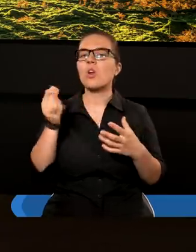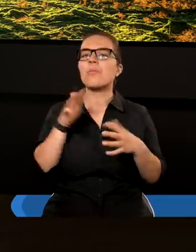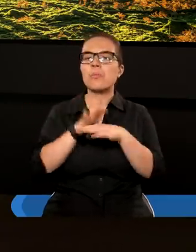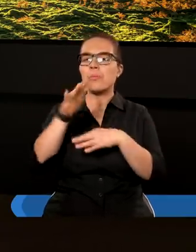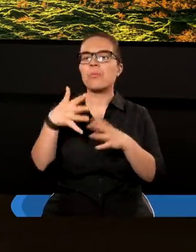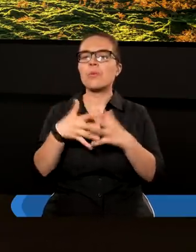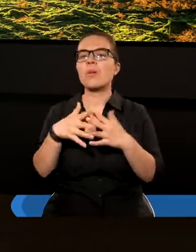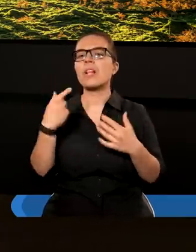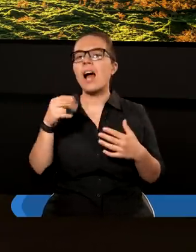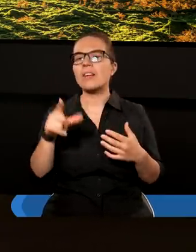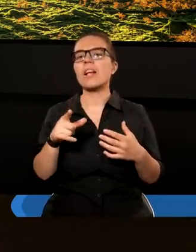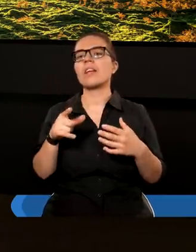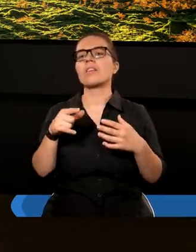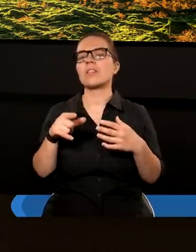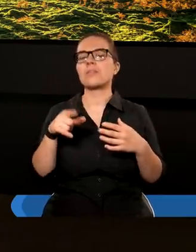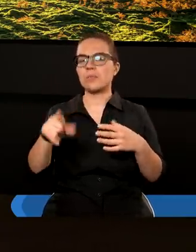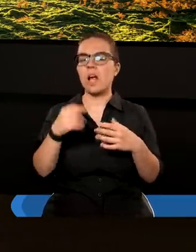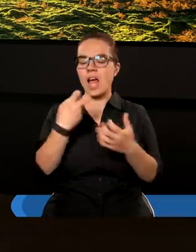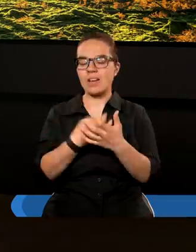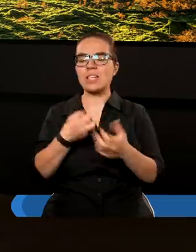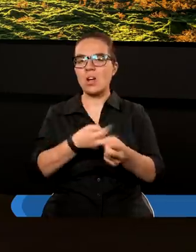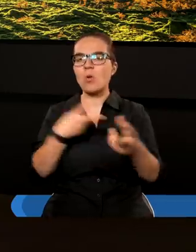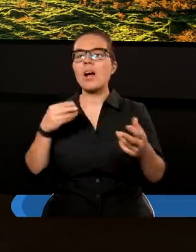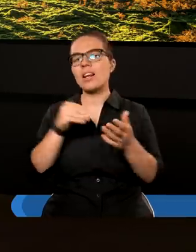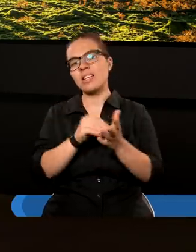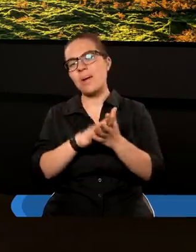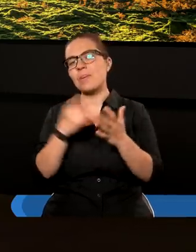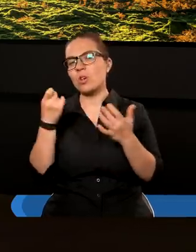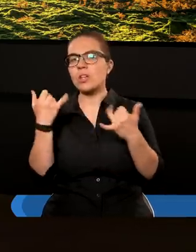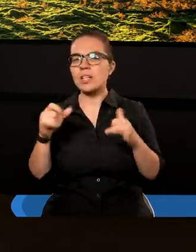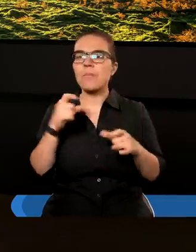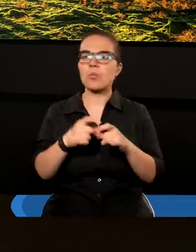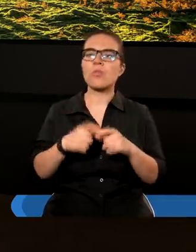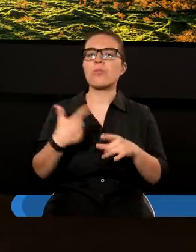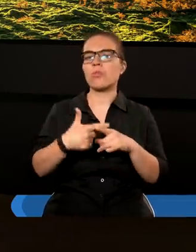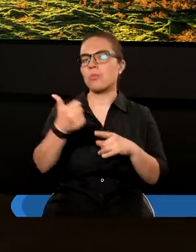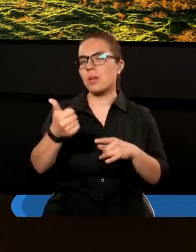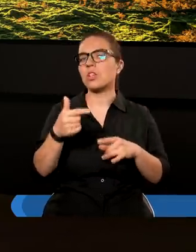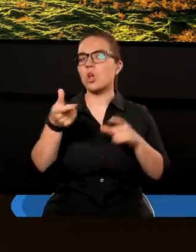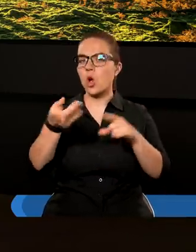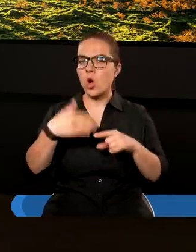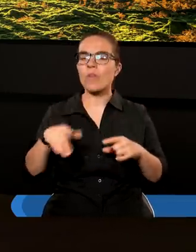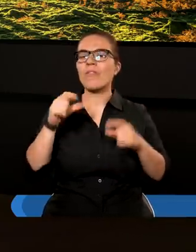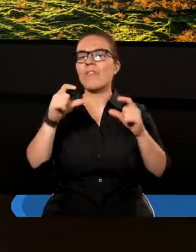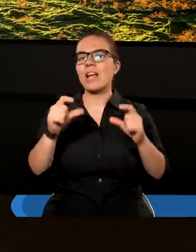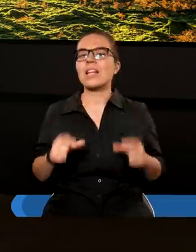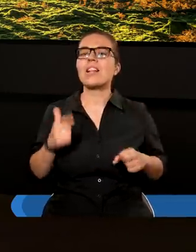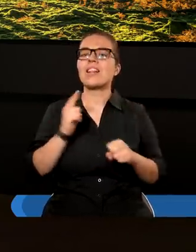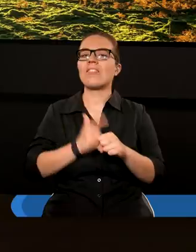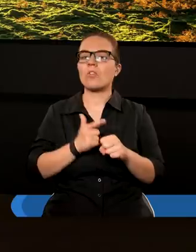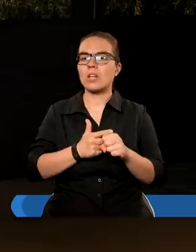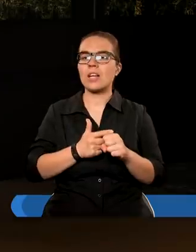Daniel. Ewangelista Łukasz zapisał tą rozmowę nieco innymi słowami, jeżeli otworzymy 21 rozdział i werset 20